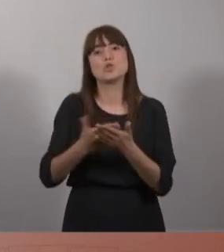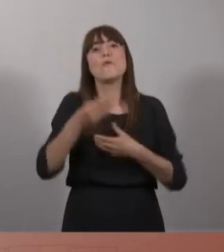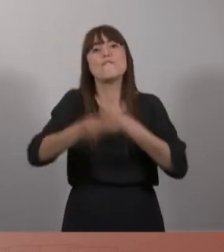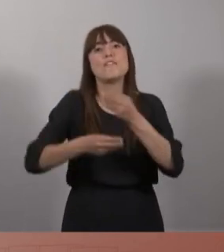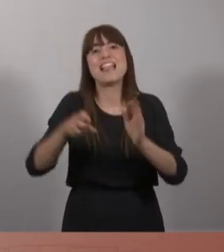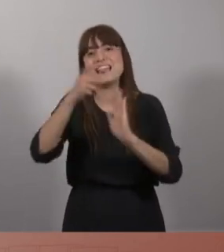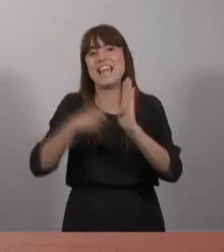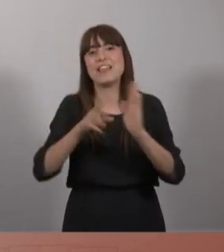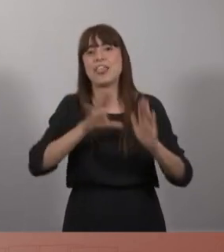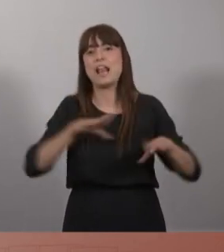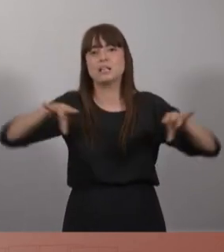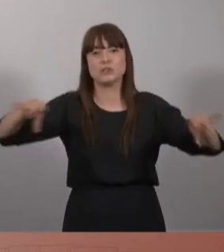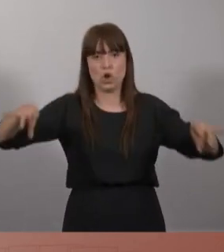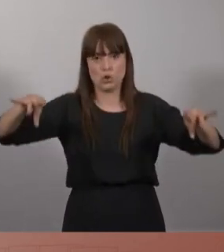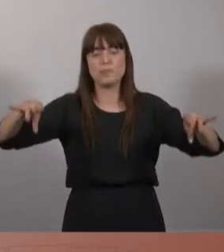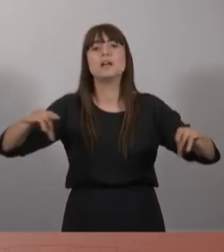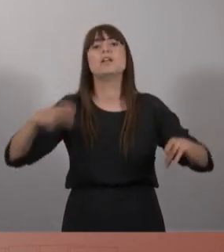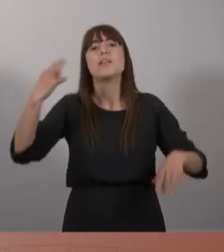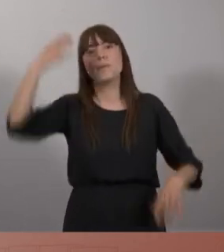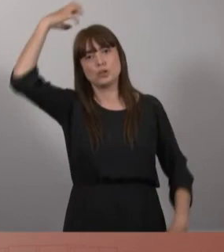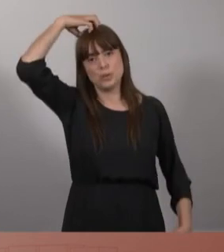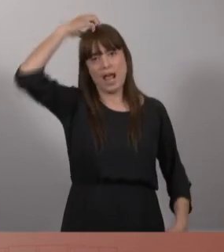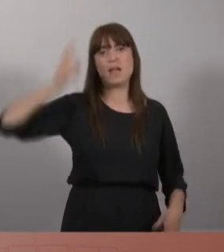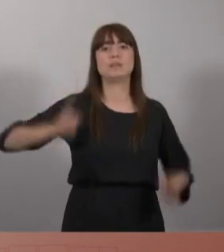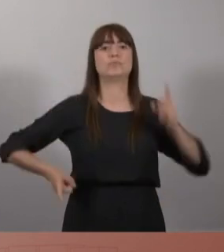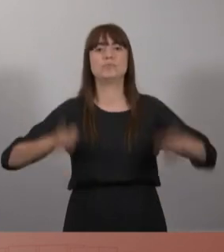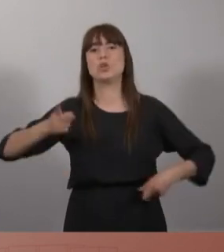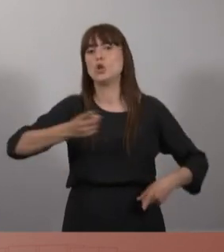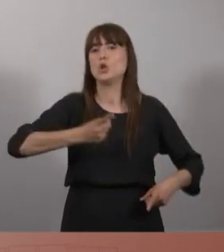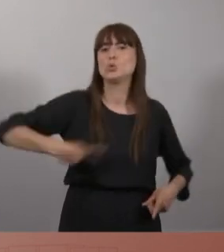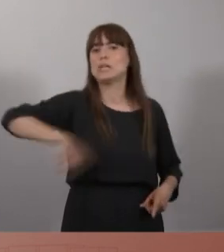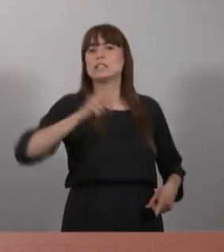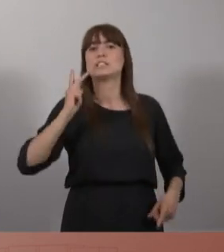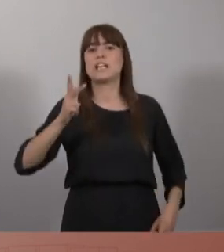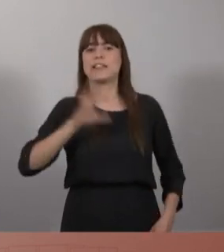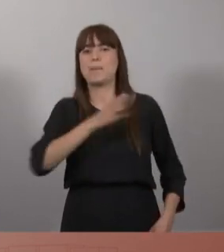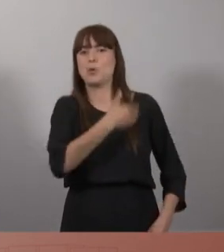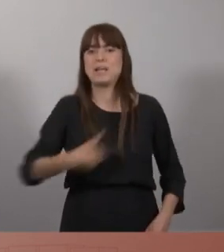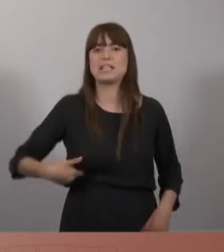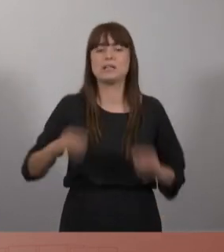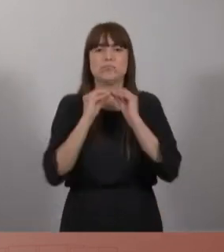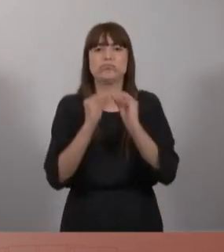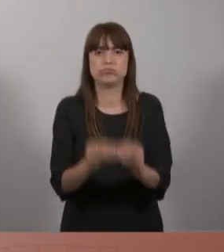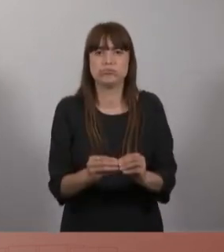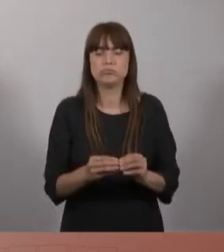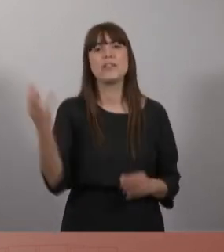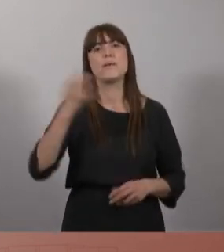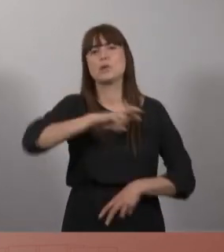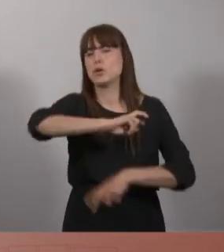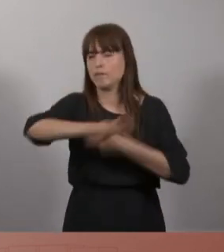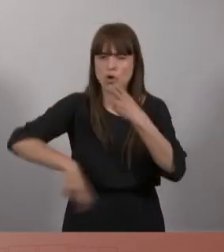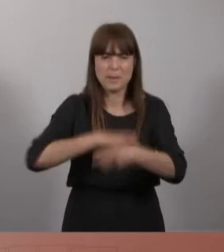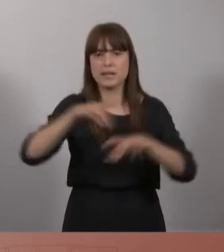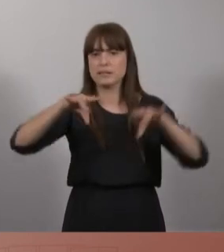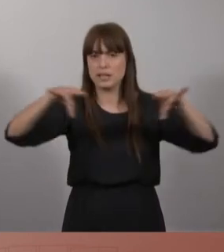nosaltres, exercir sobirania i configurar nosaltres el nostre dret de propietat, fer una bona refosa d'ordenació del